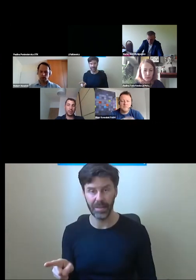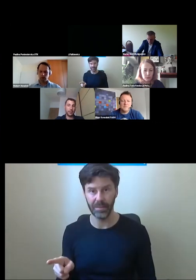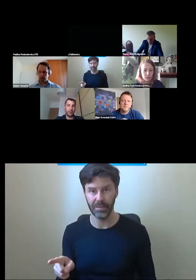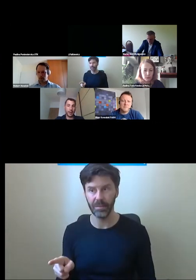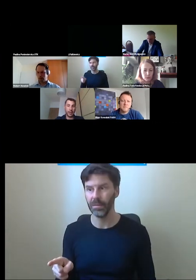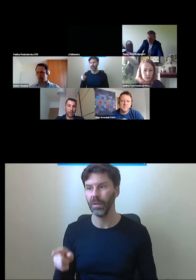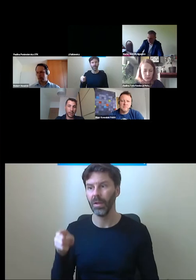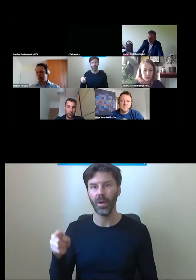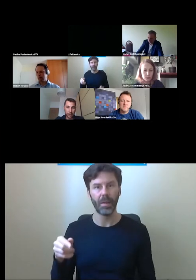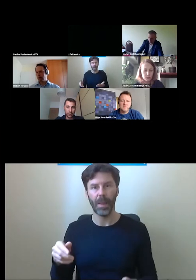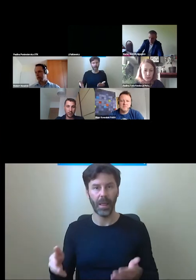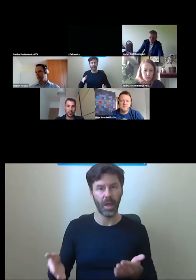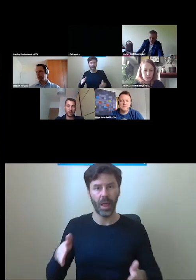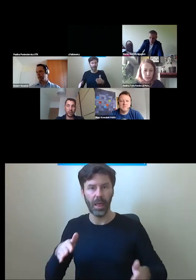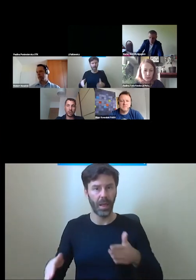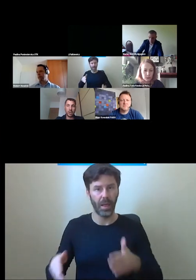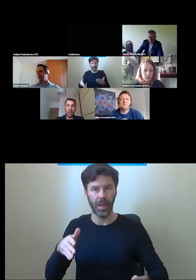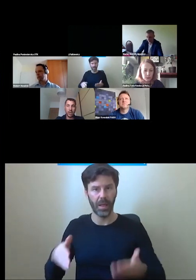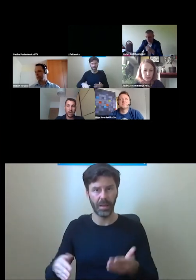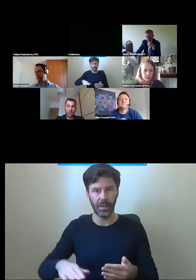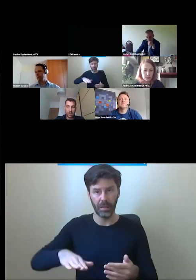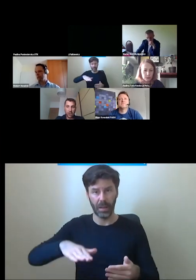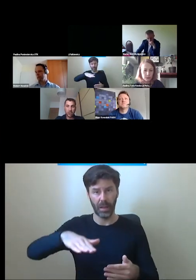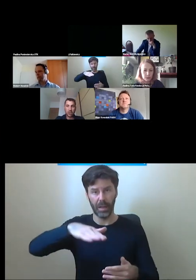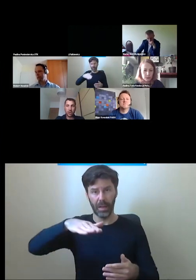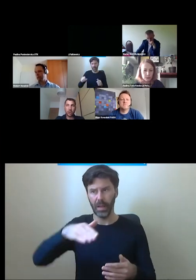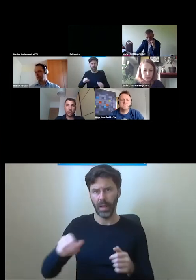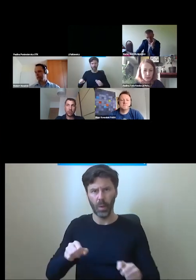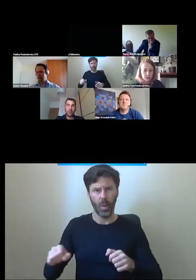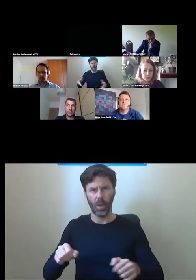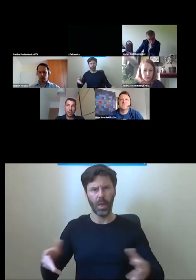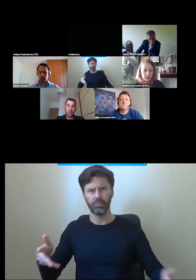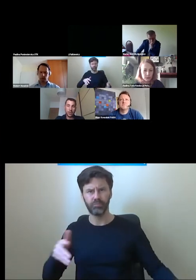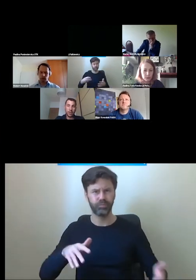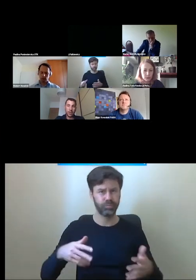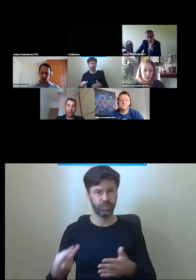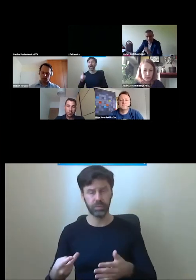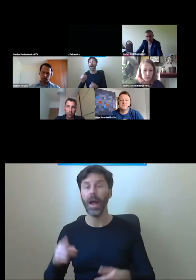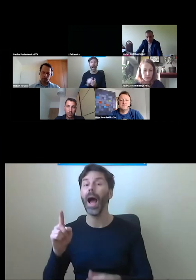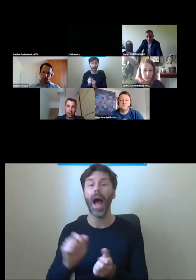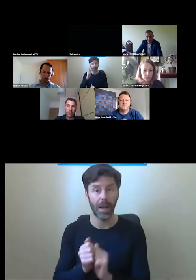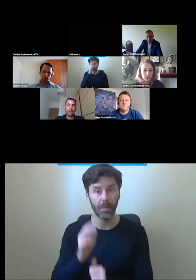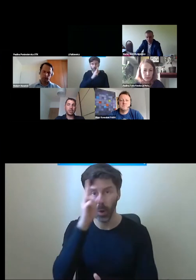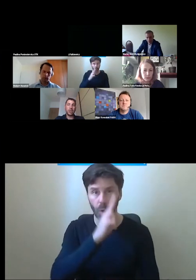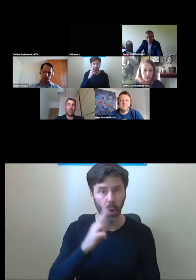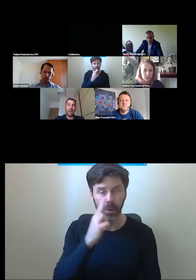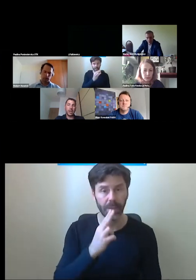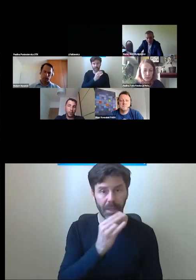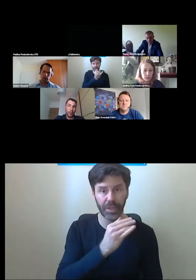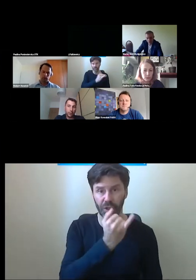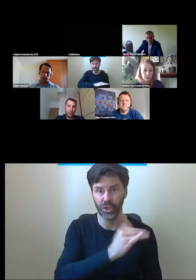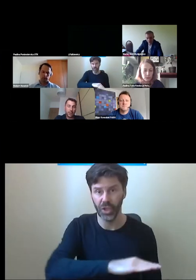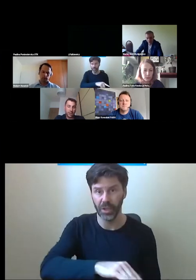będzie utrzymanie równowagi na takim poruszającym się podejście, czy też rodziców z dziećmi, kiedy te dzieci,